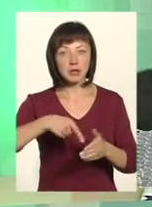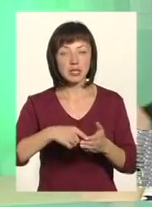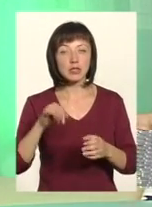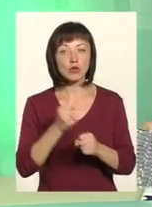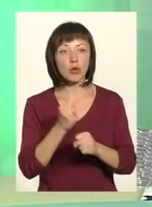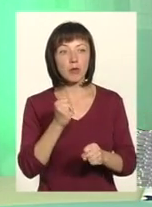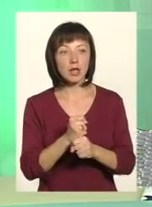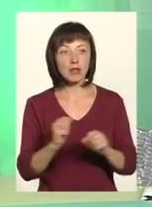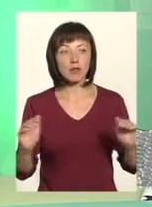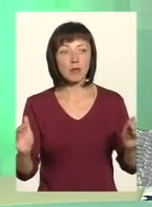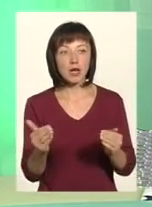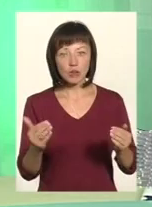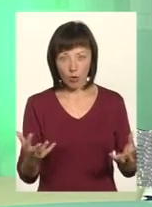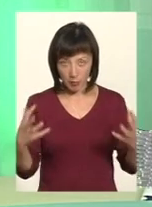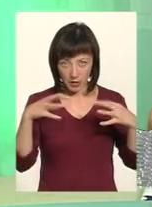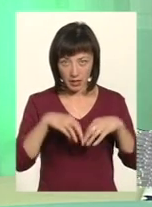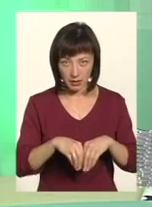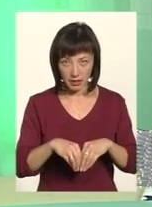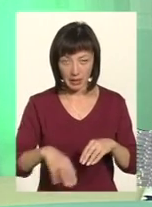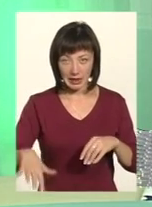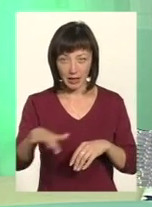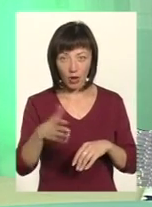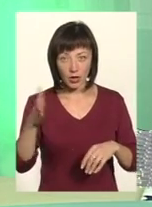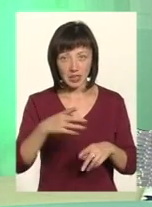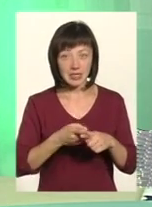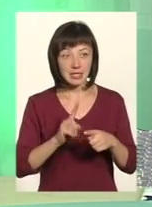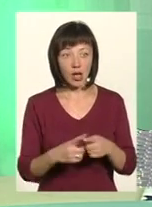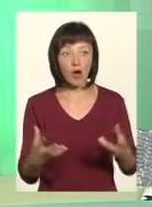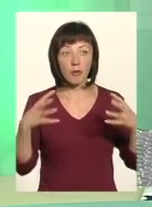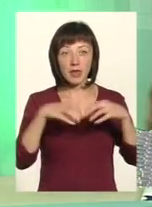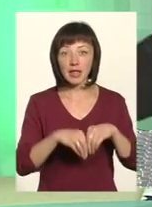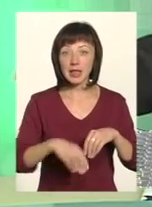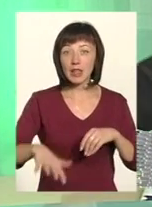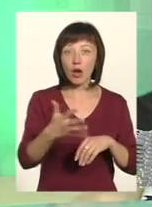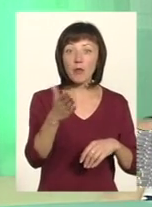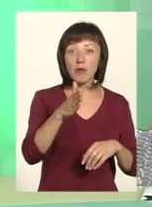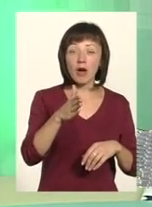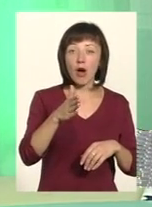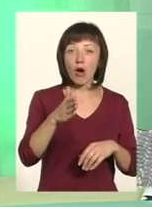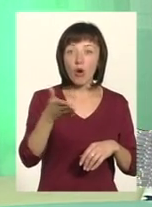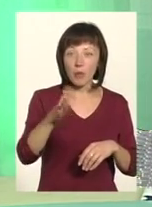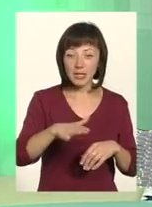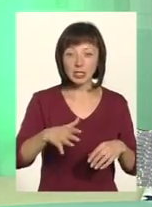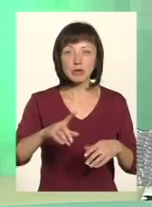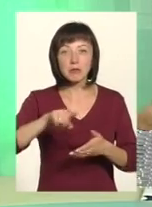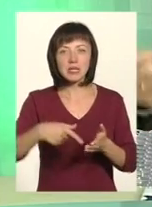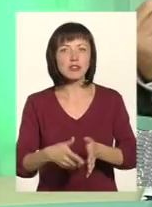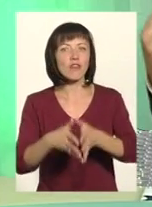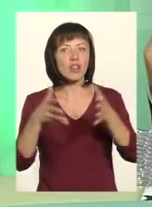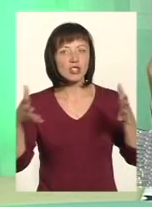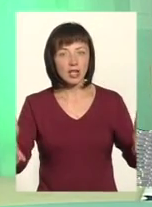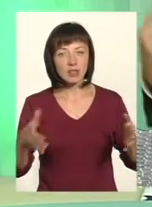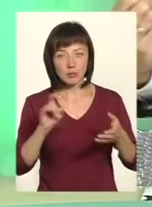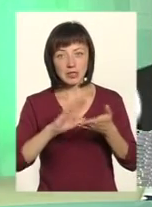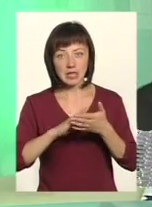зробити його в межах, як об'єднаної територіальної одиниці. Так це буде об'єднаної територіальної одиниці, чи це буде місто, велике, величезне місто. Але тоді